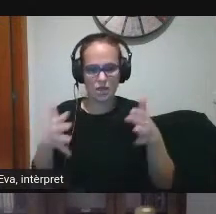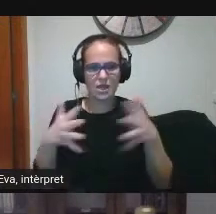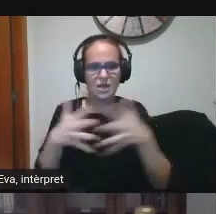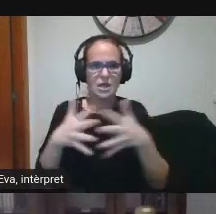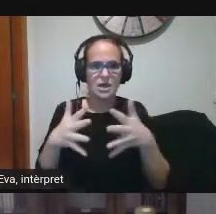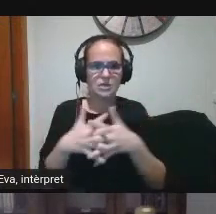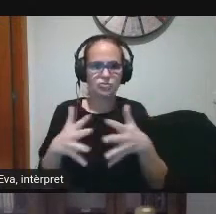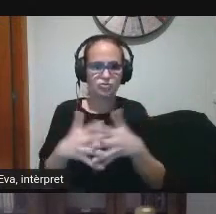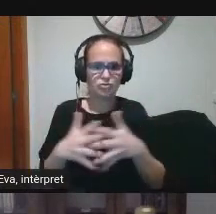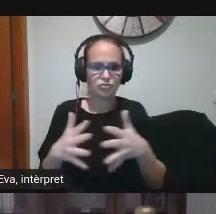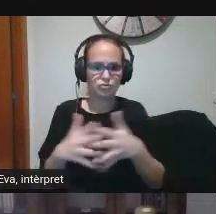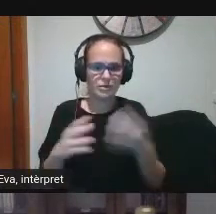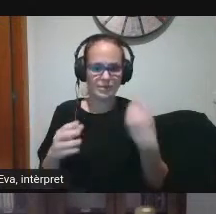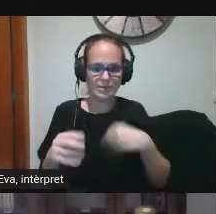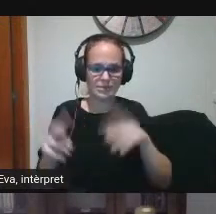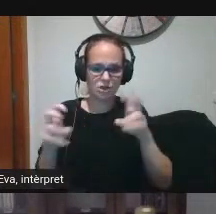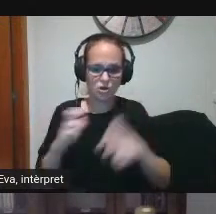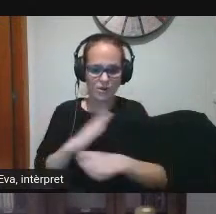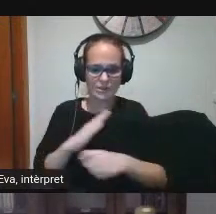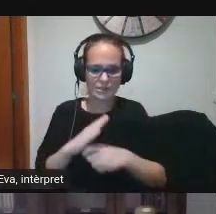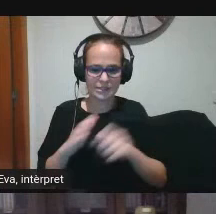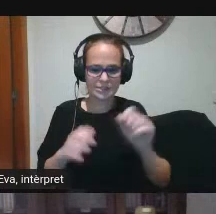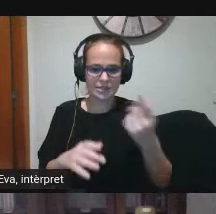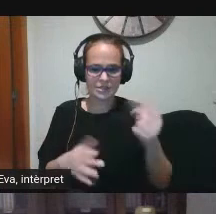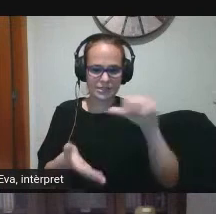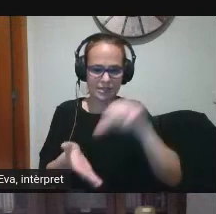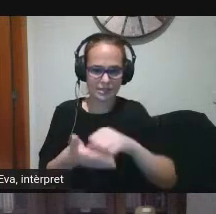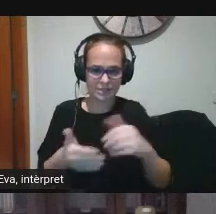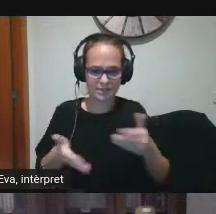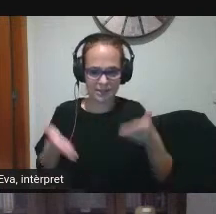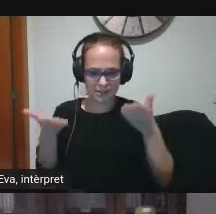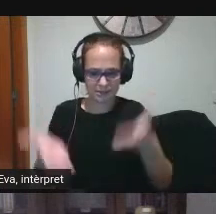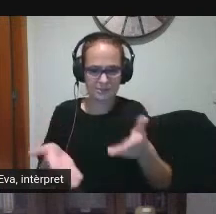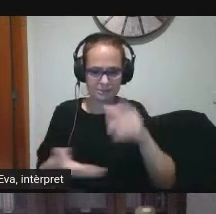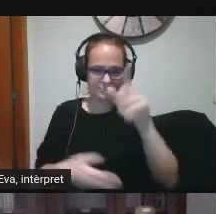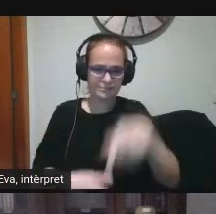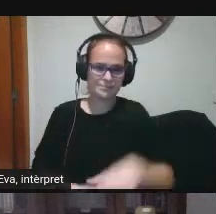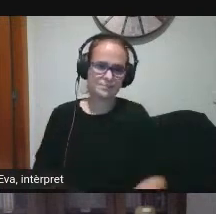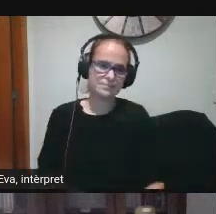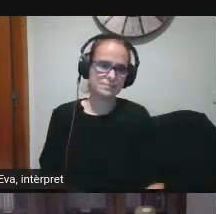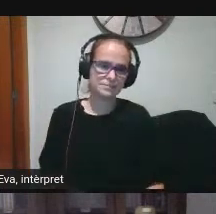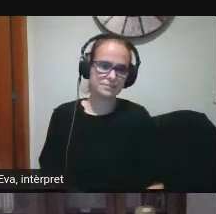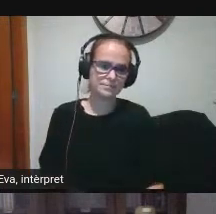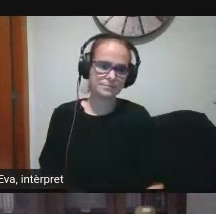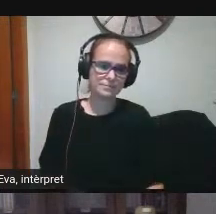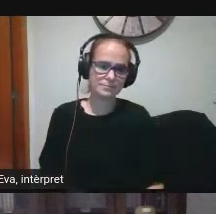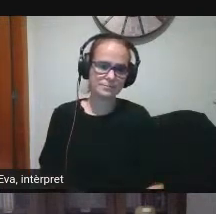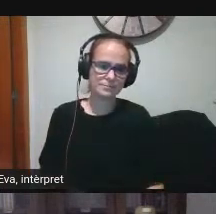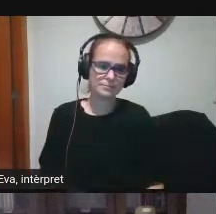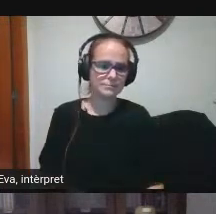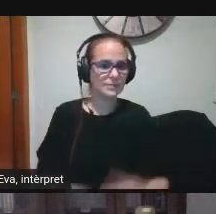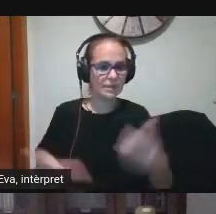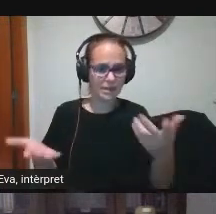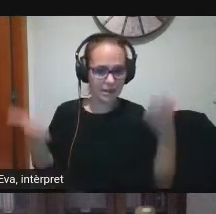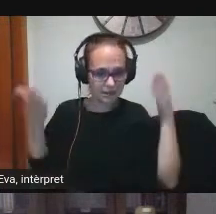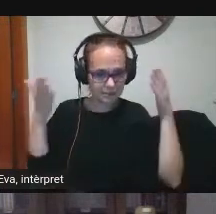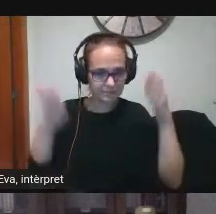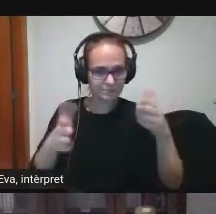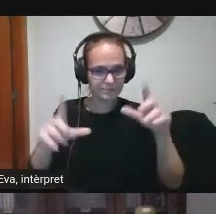'aquesta nova estratègia digital de centre i anem a la imatge tenim